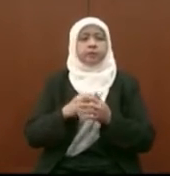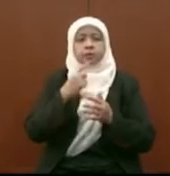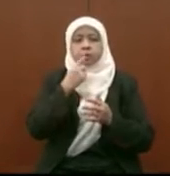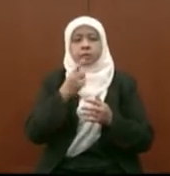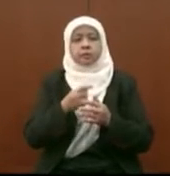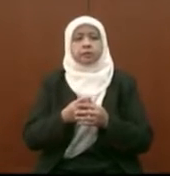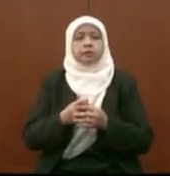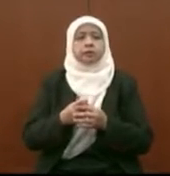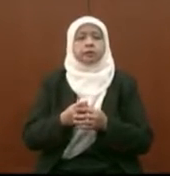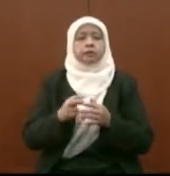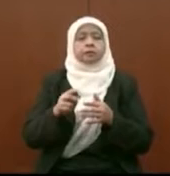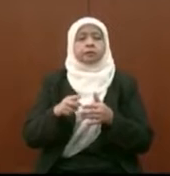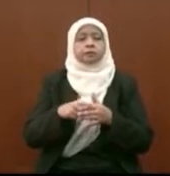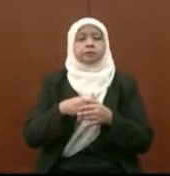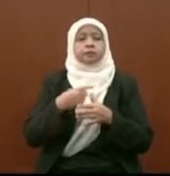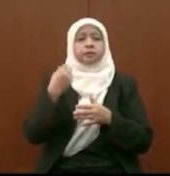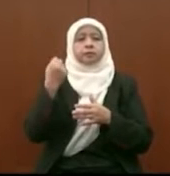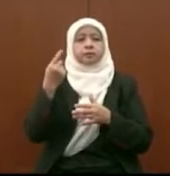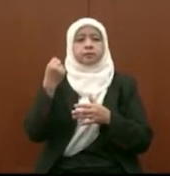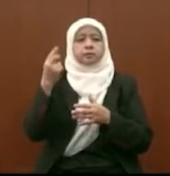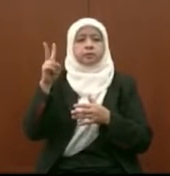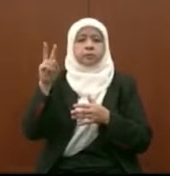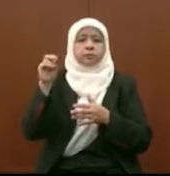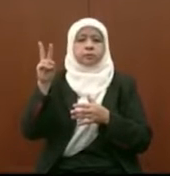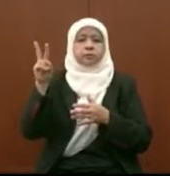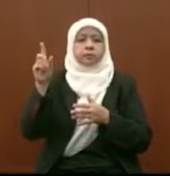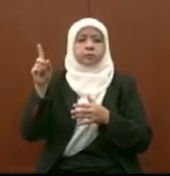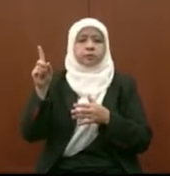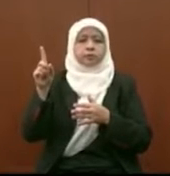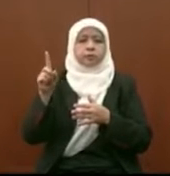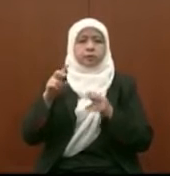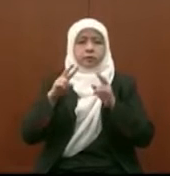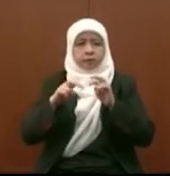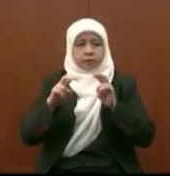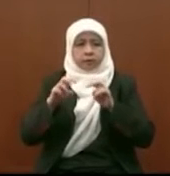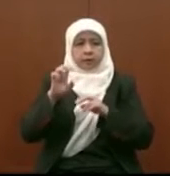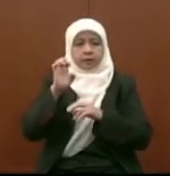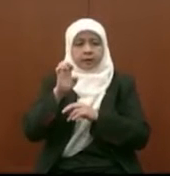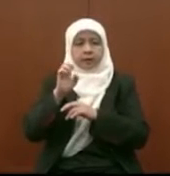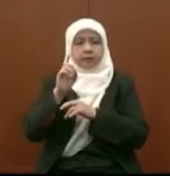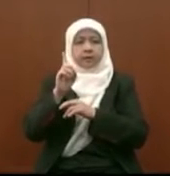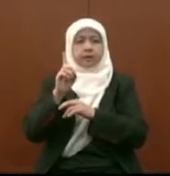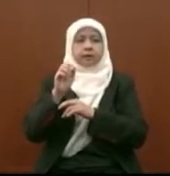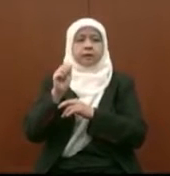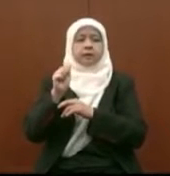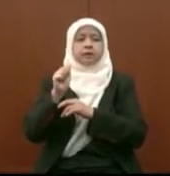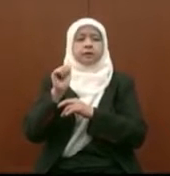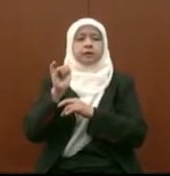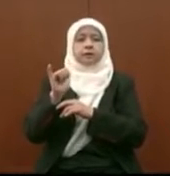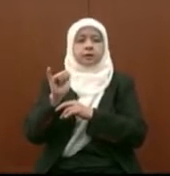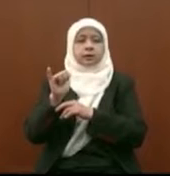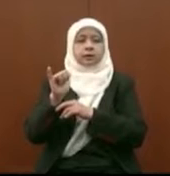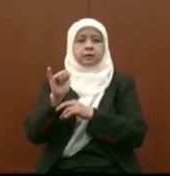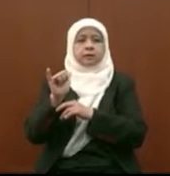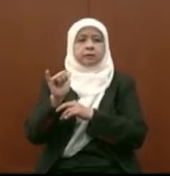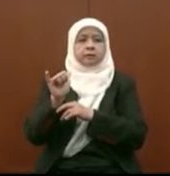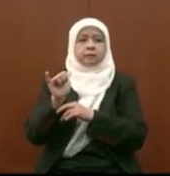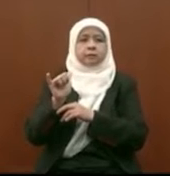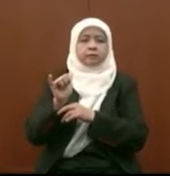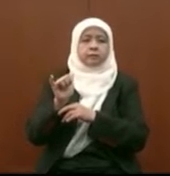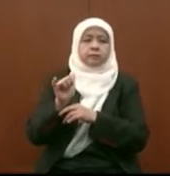sekalian pada November 2021 kajian yang dilakukan oleh ID, Institut Darul Ehsan tentang